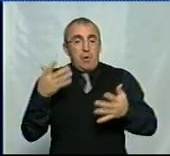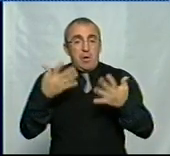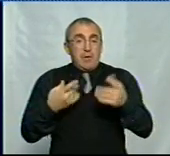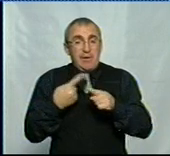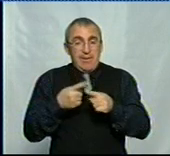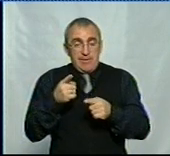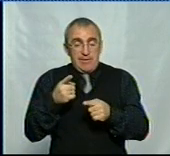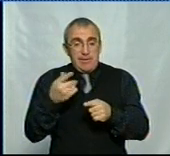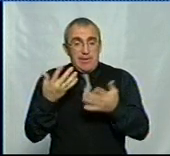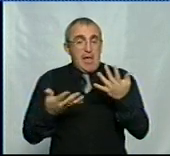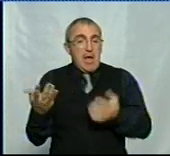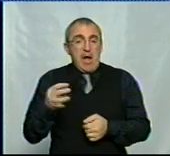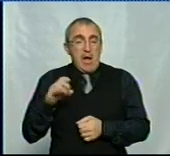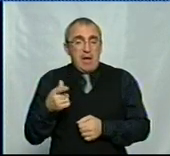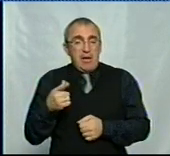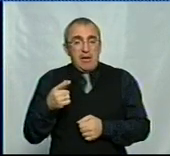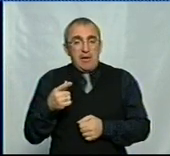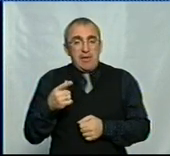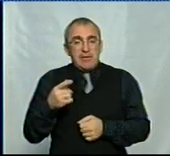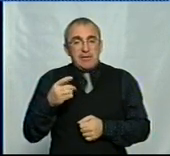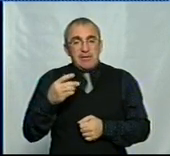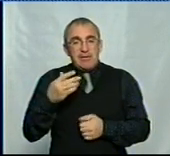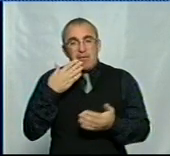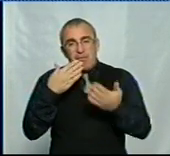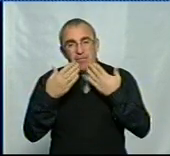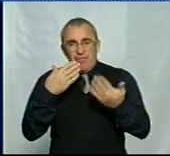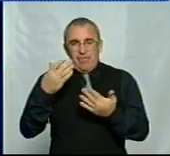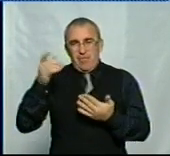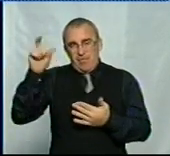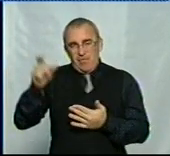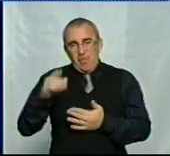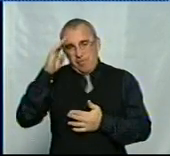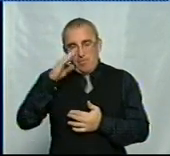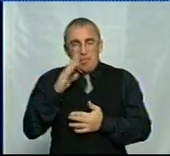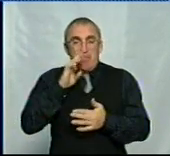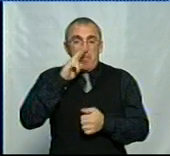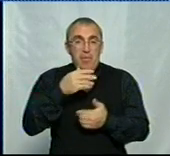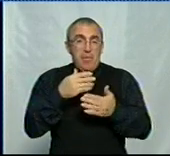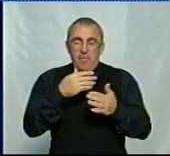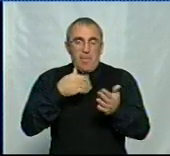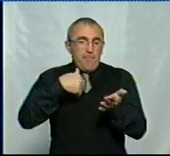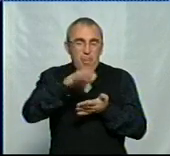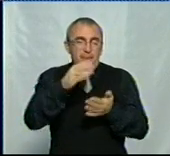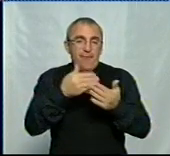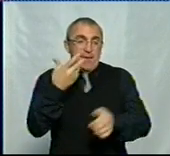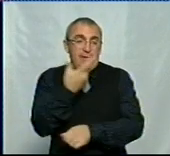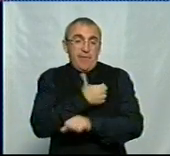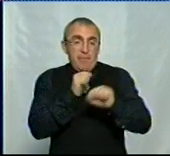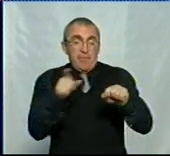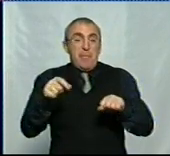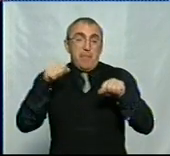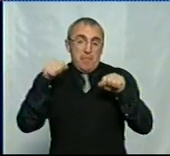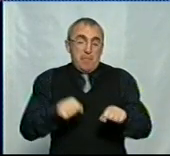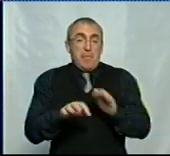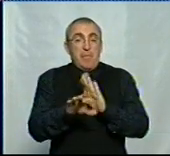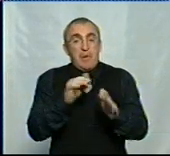якась світоглядна позиція батьків, і вони відповідаються від вакцинації, то вони мають право